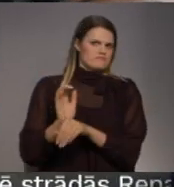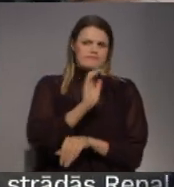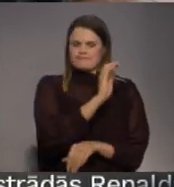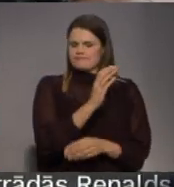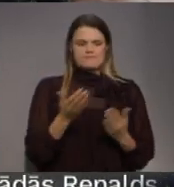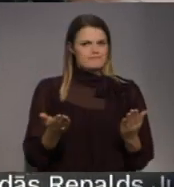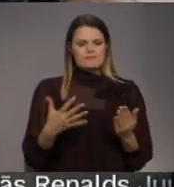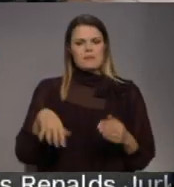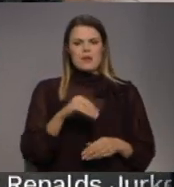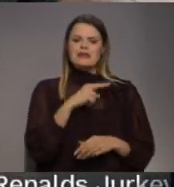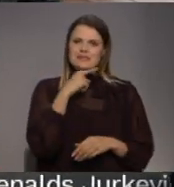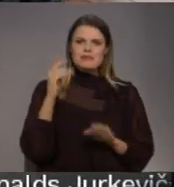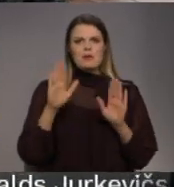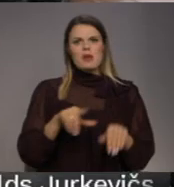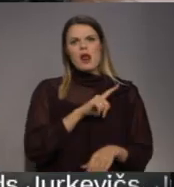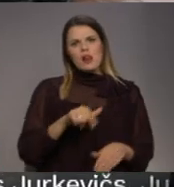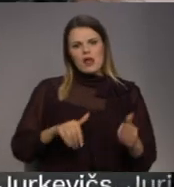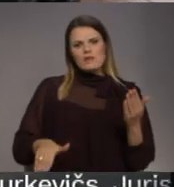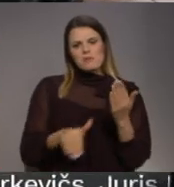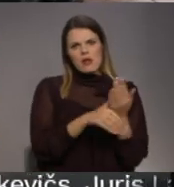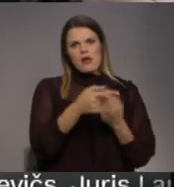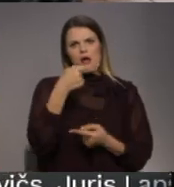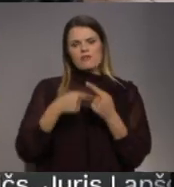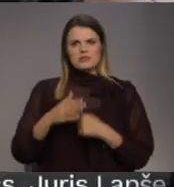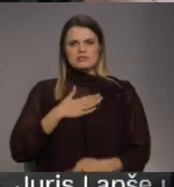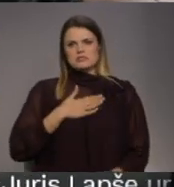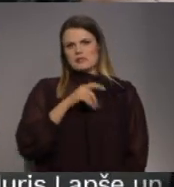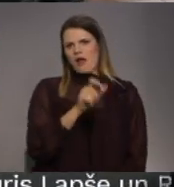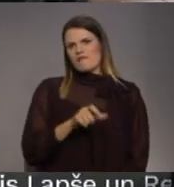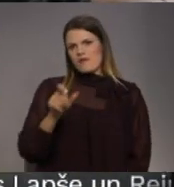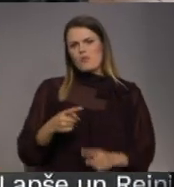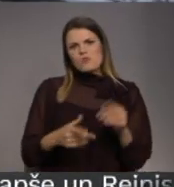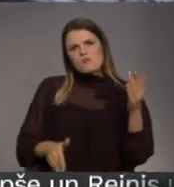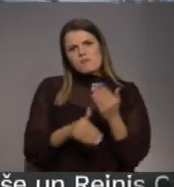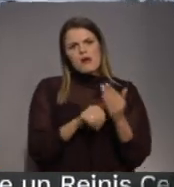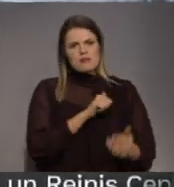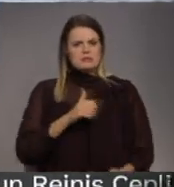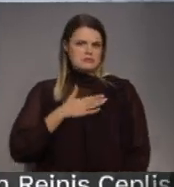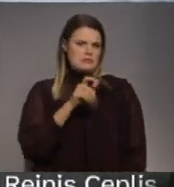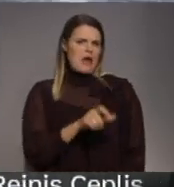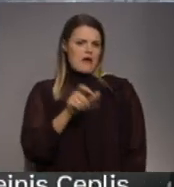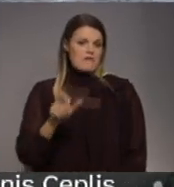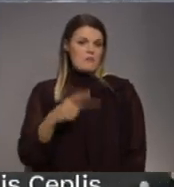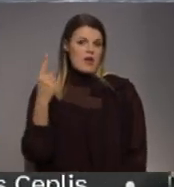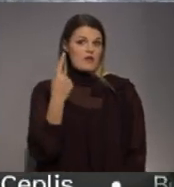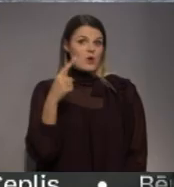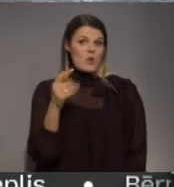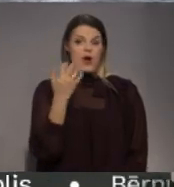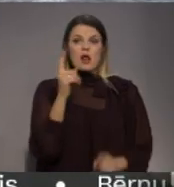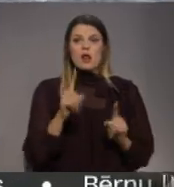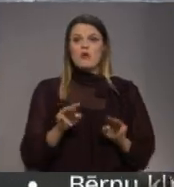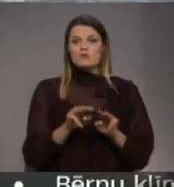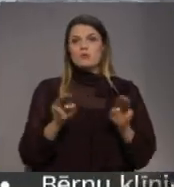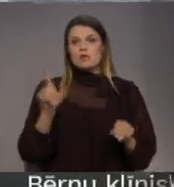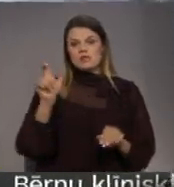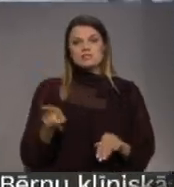gribam, lai Latvija palīdz atgriezties savējiem un palīdz savējiem. Pagaidām vienīgais, ko ārlietu ministrijā Dānijas